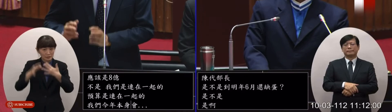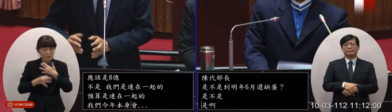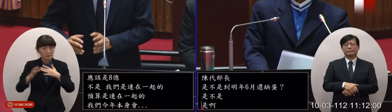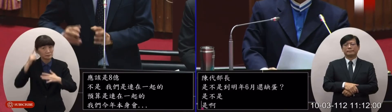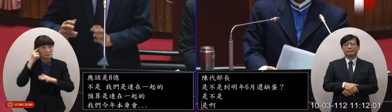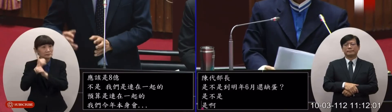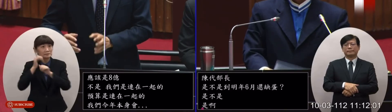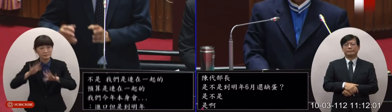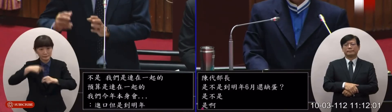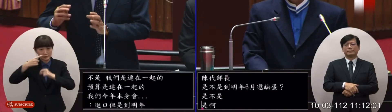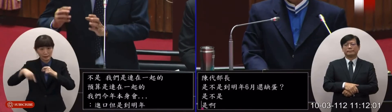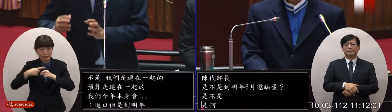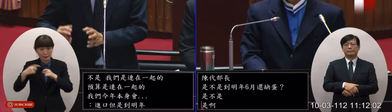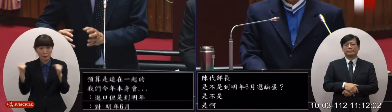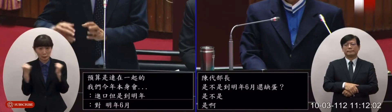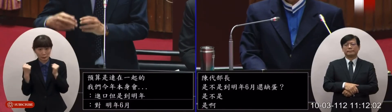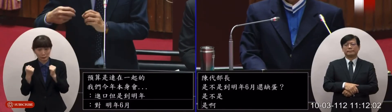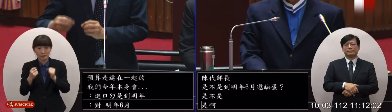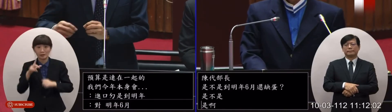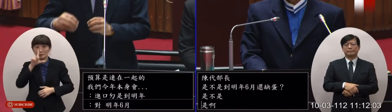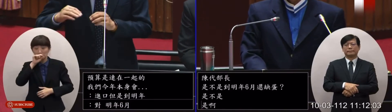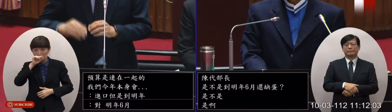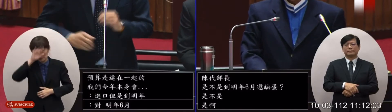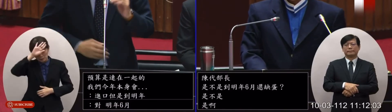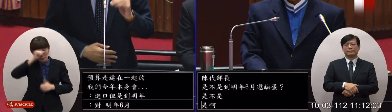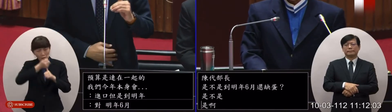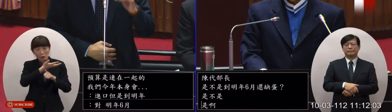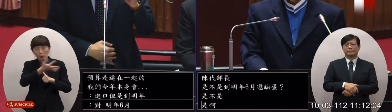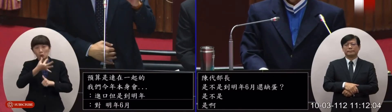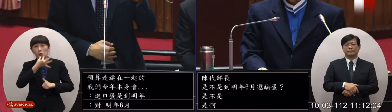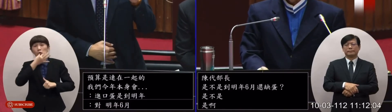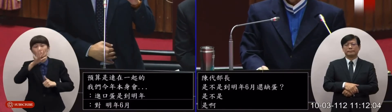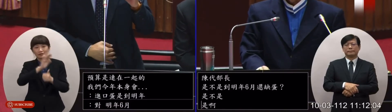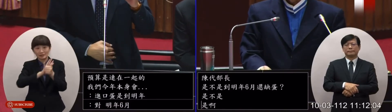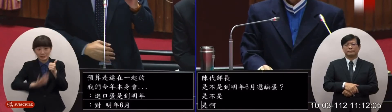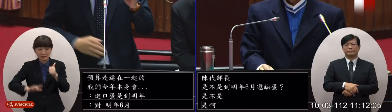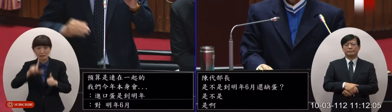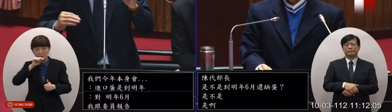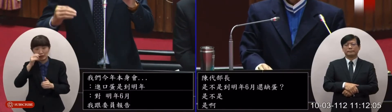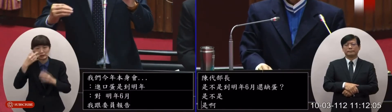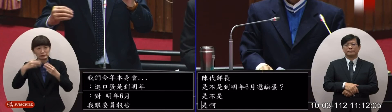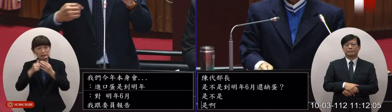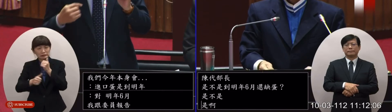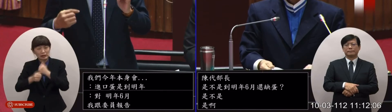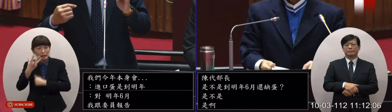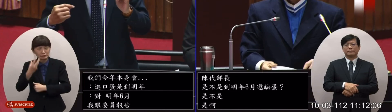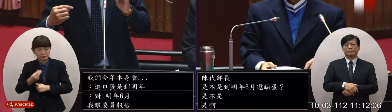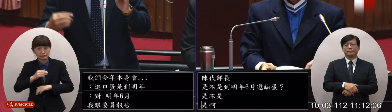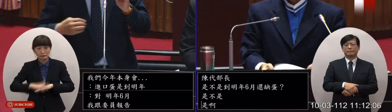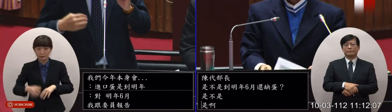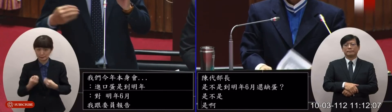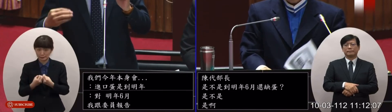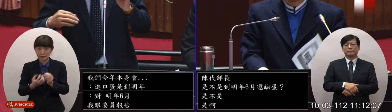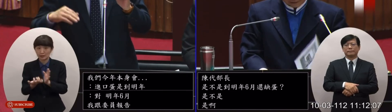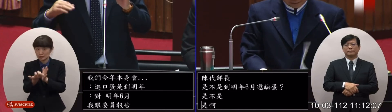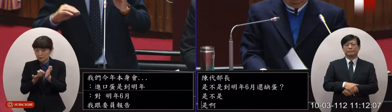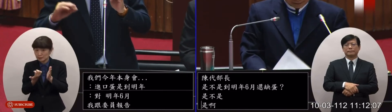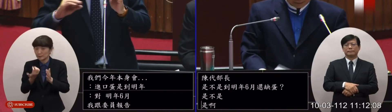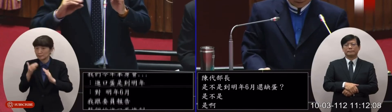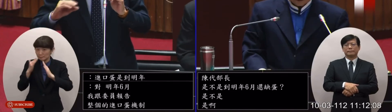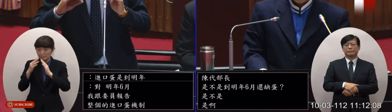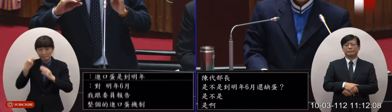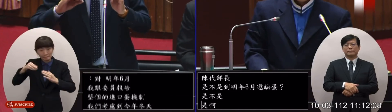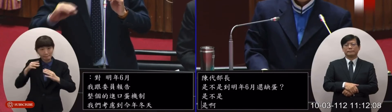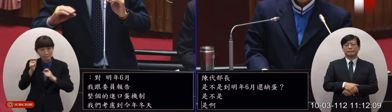今年冬天可能的一個潛流感的一個疫情會影響國內生產量能所以我們用滾動庫存的方式去